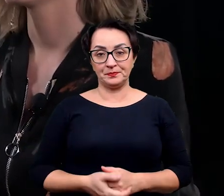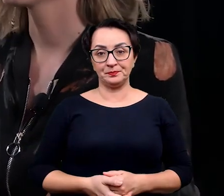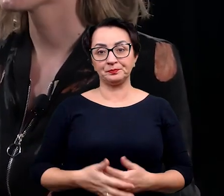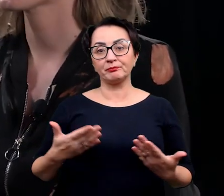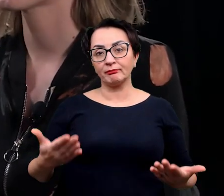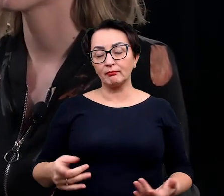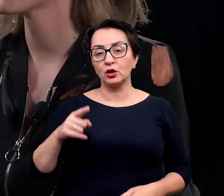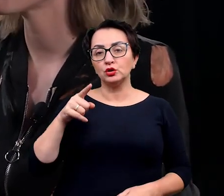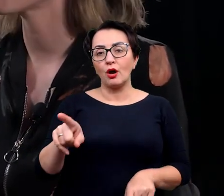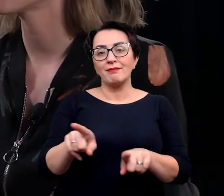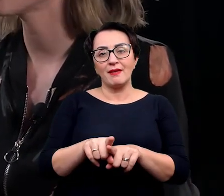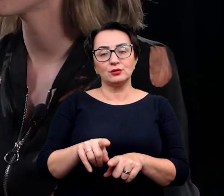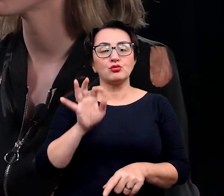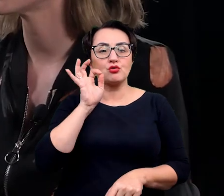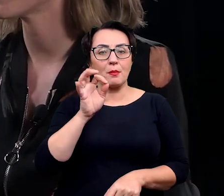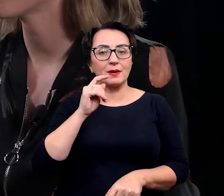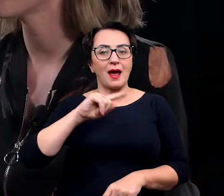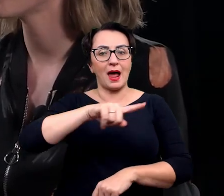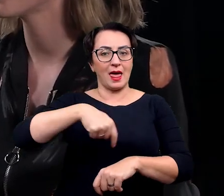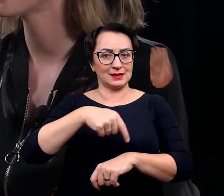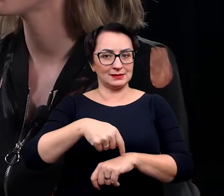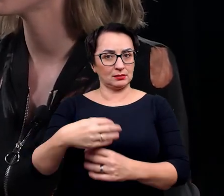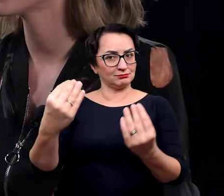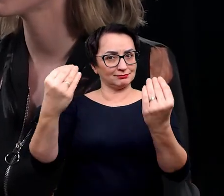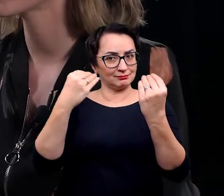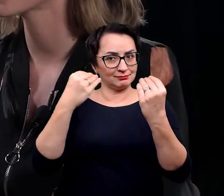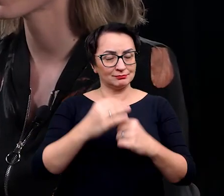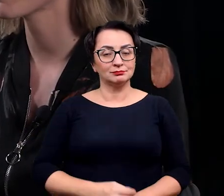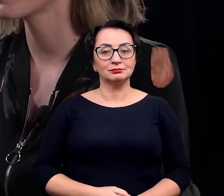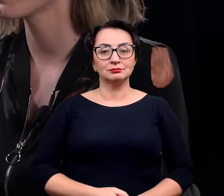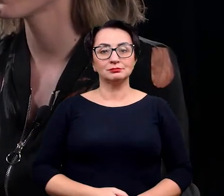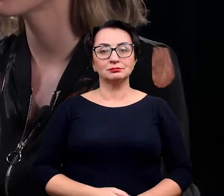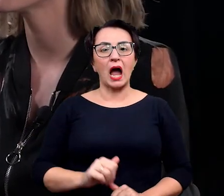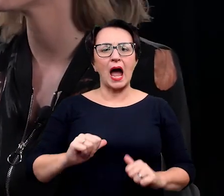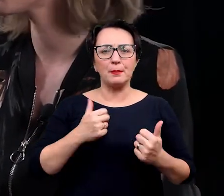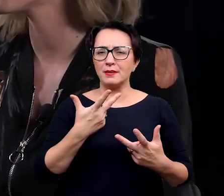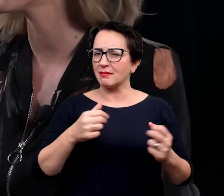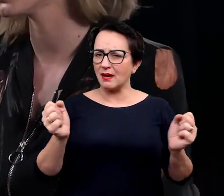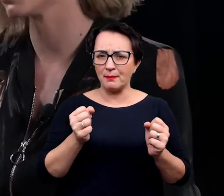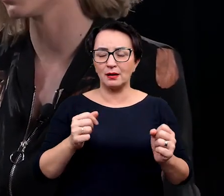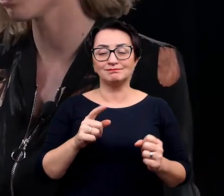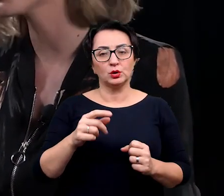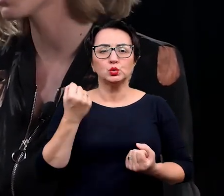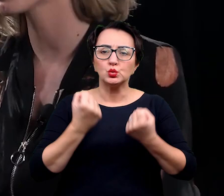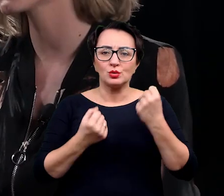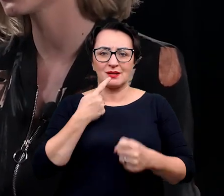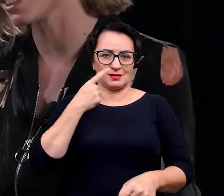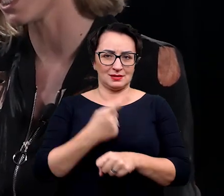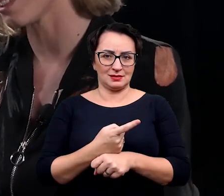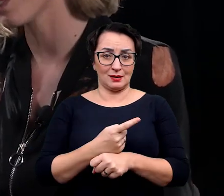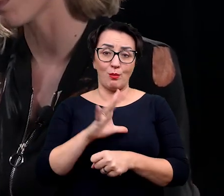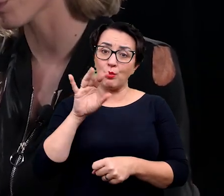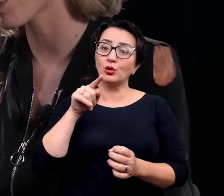To też jest, wydaje mi się, dobra lekcja, bo żeby nie bać się też trudnych decyzji. To była trudna